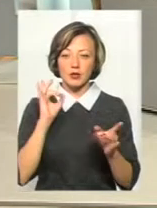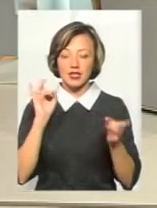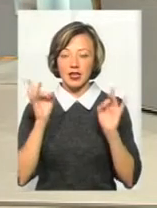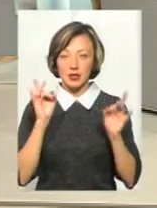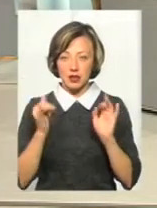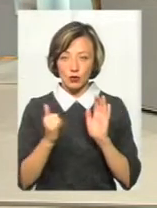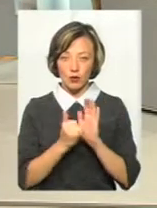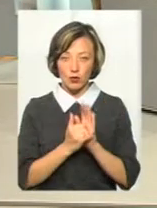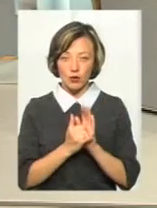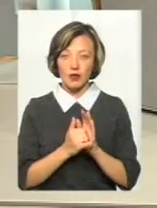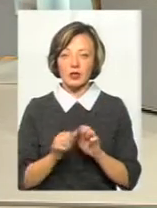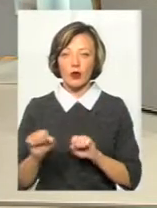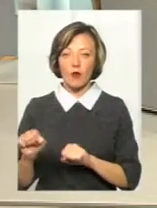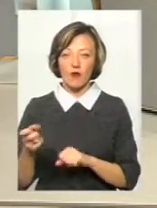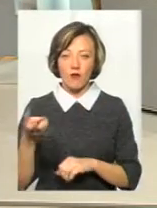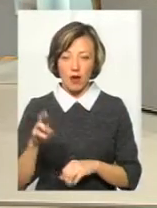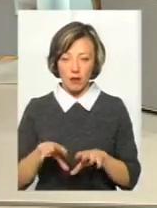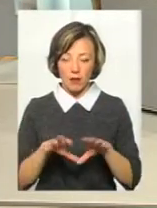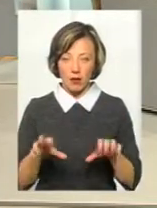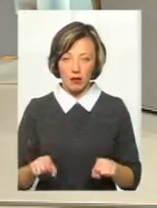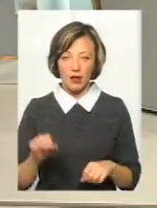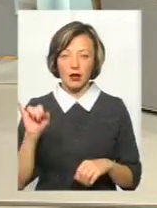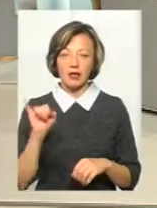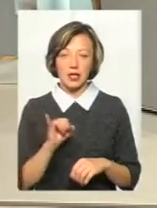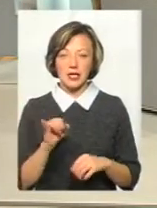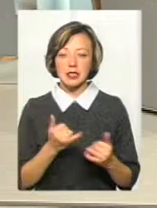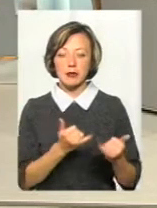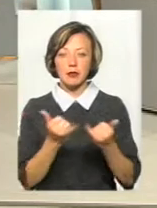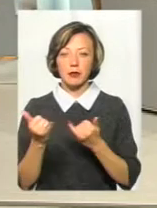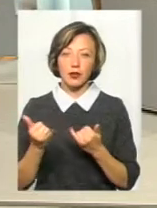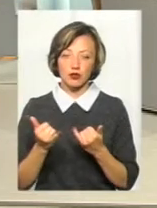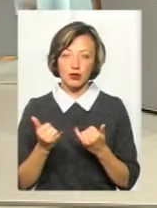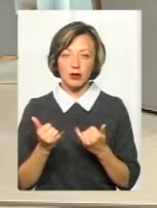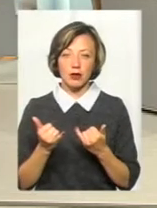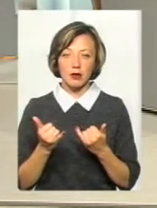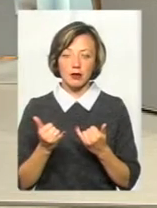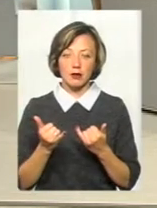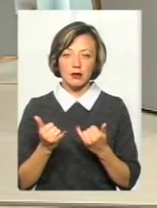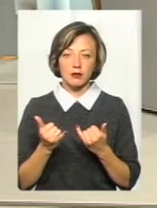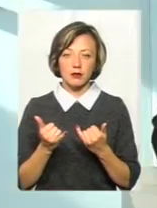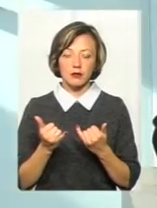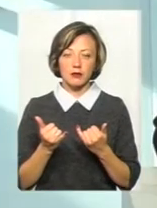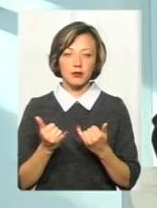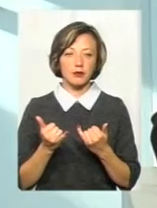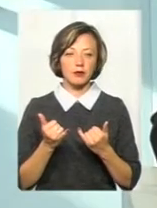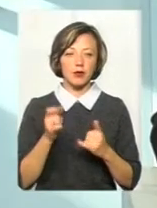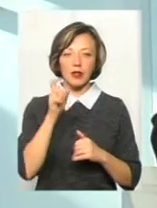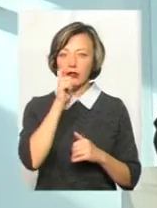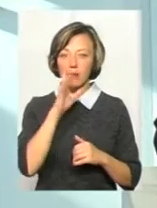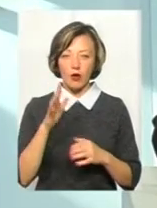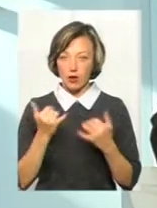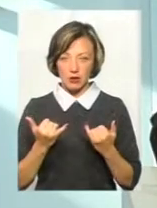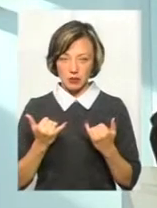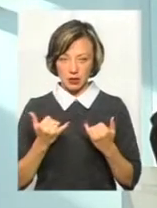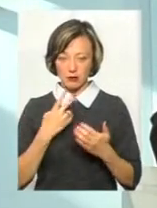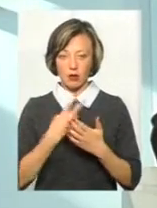встановлення, страхування майна і забезпечення, так, ну, непогане дуже зараз нам